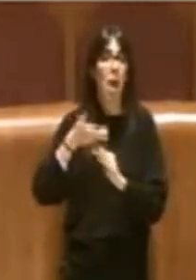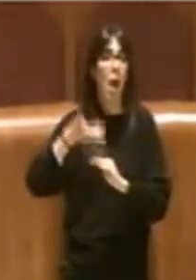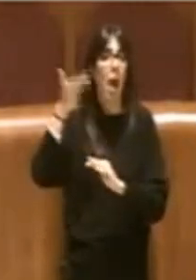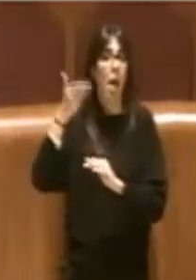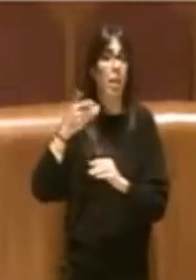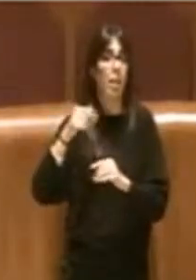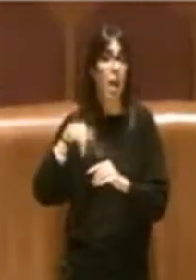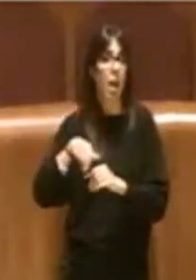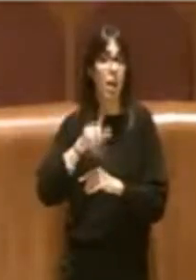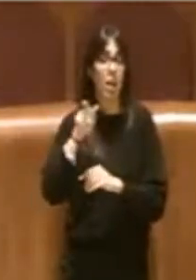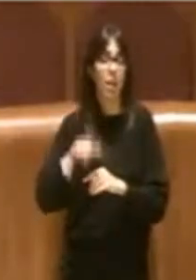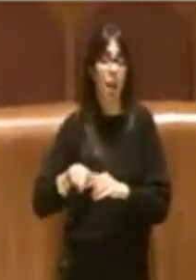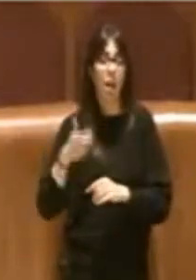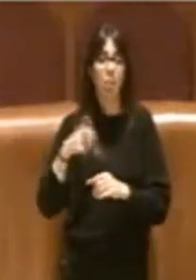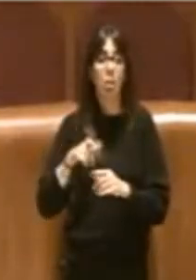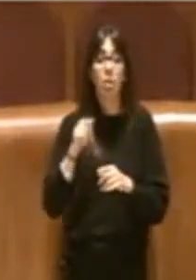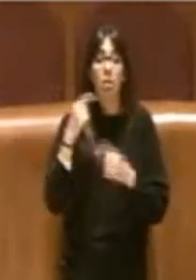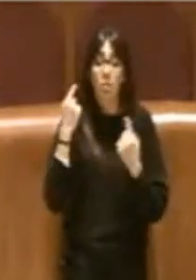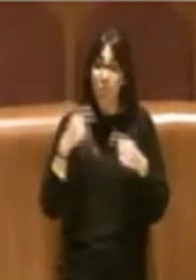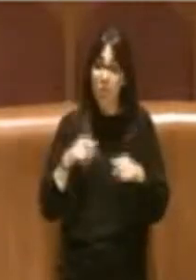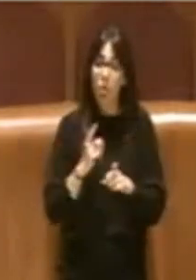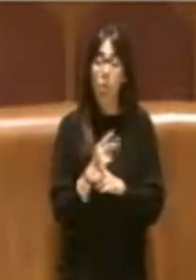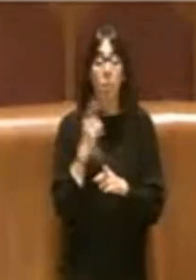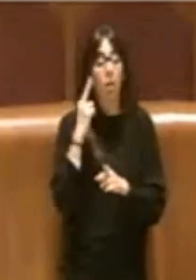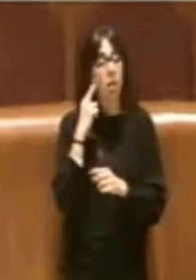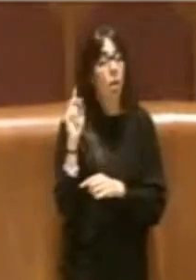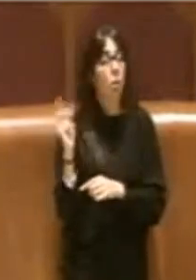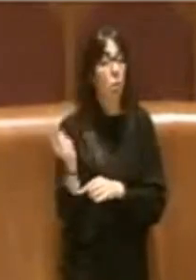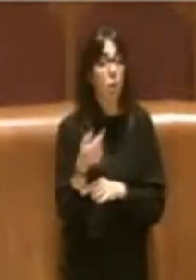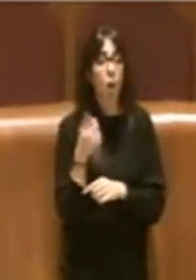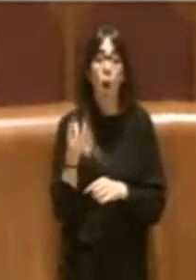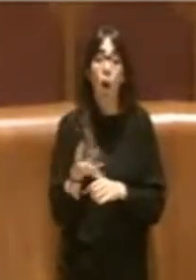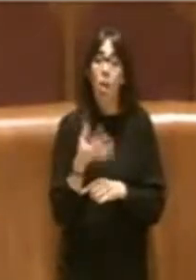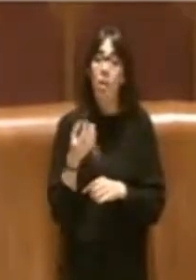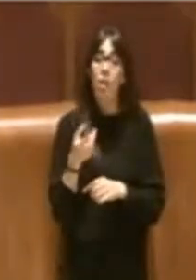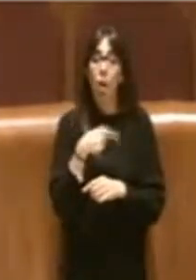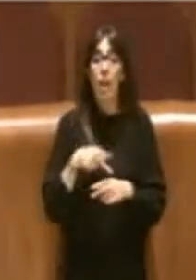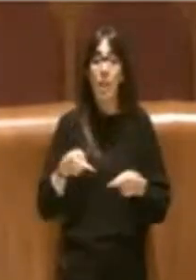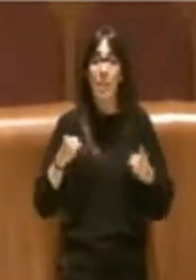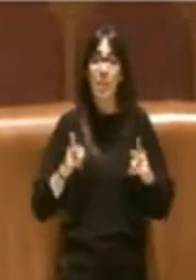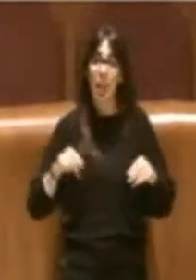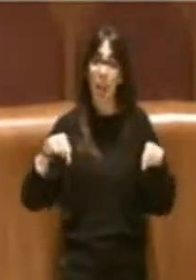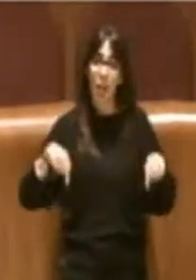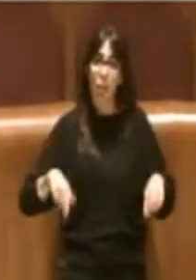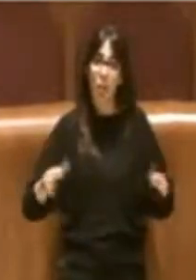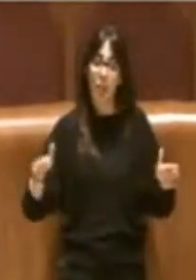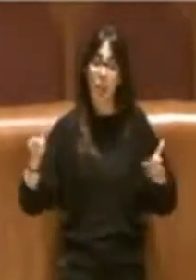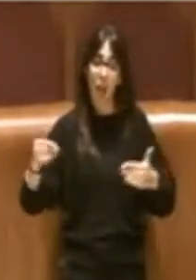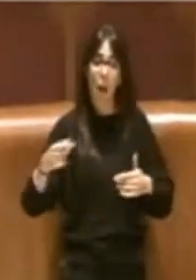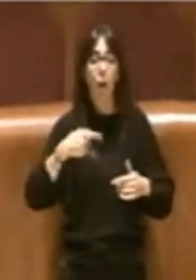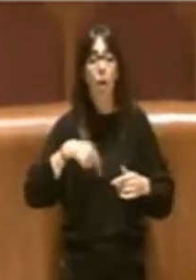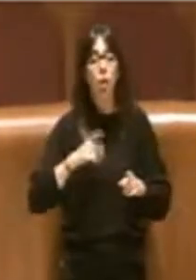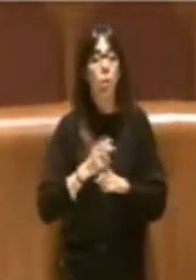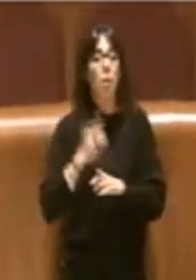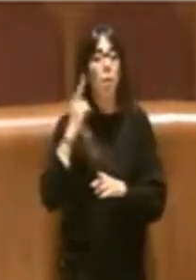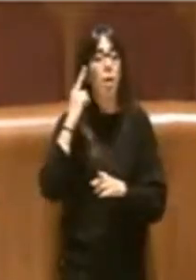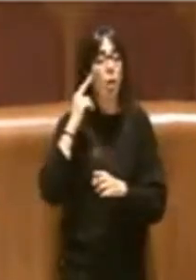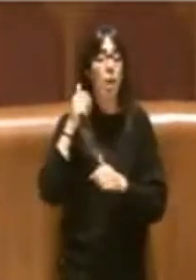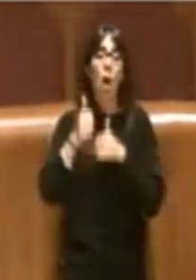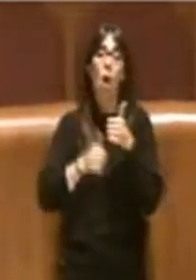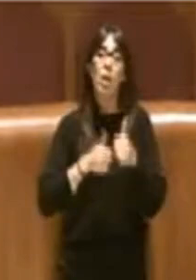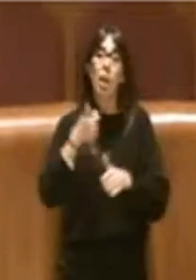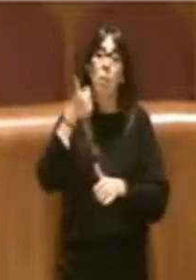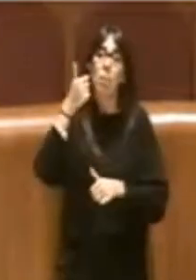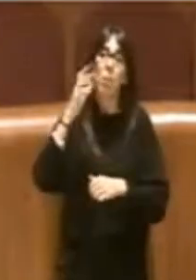ce lo dobbiamo ricordare tutte le volte che ci sediamo in quest'aula. Noi tutti gli anni il primo gennaio ci